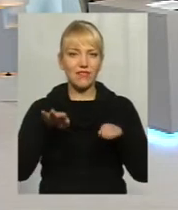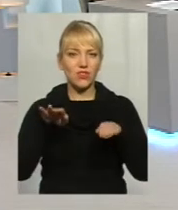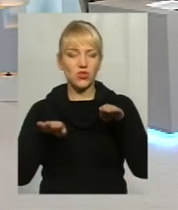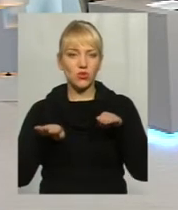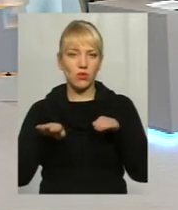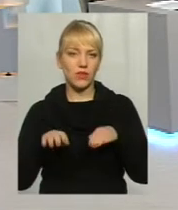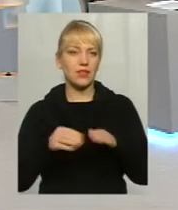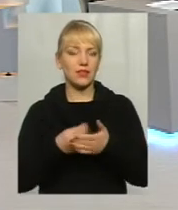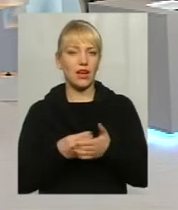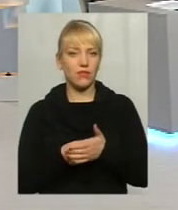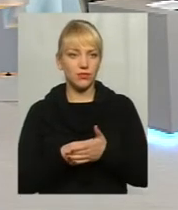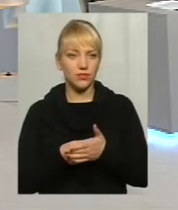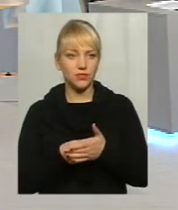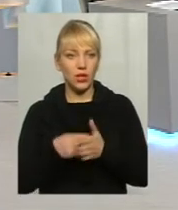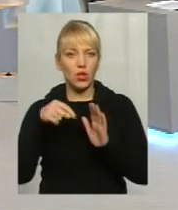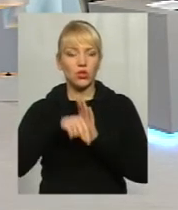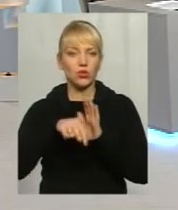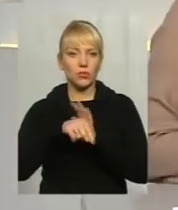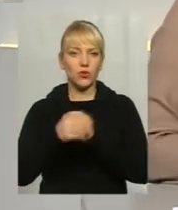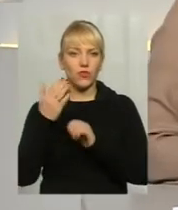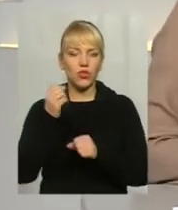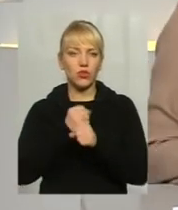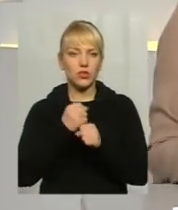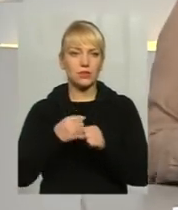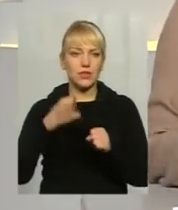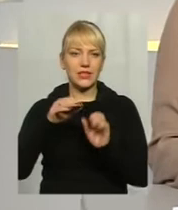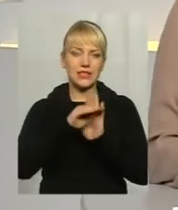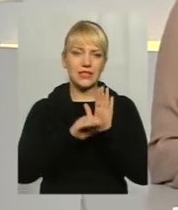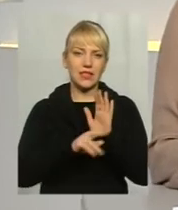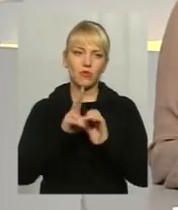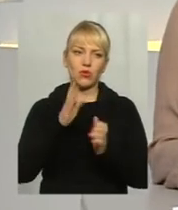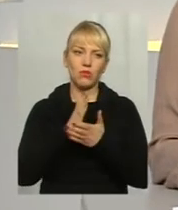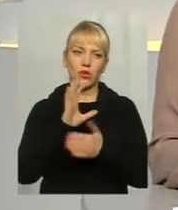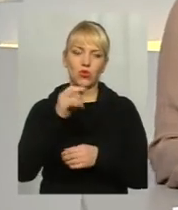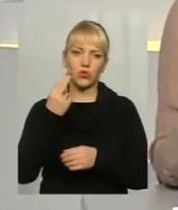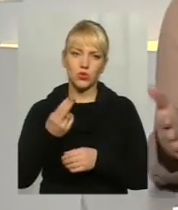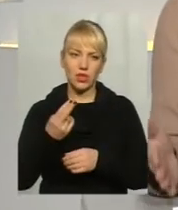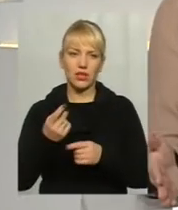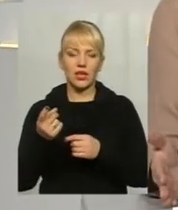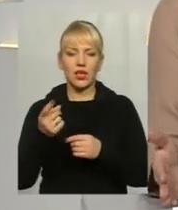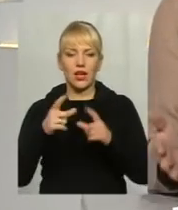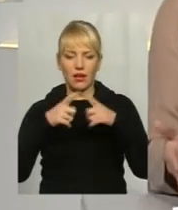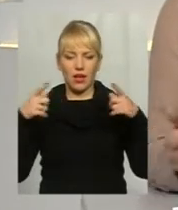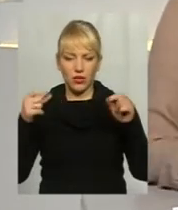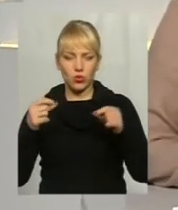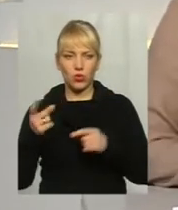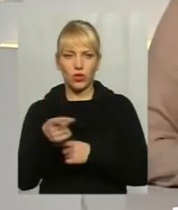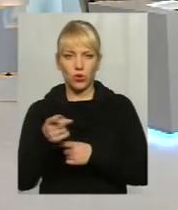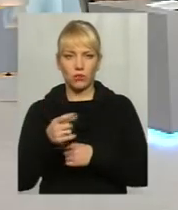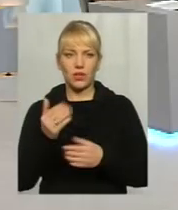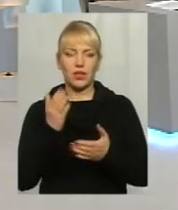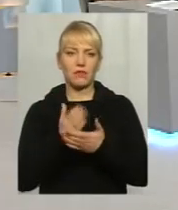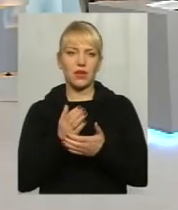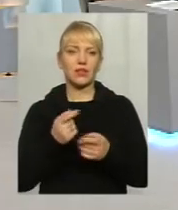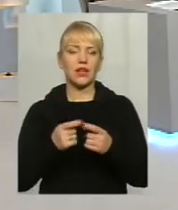який, тобто, вони розробили цілу систему, хто має соціальну картку тернополянина і проїздний квиток, він сплачує менше,